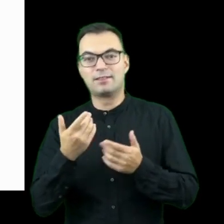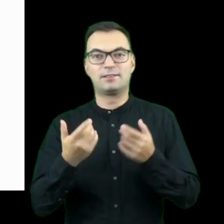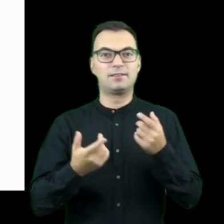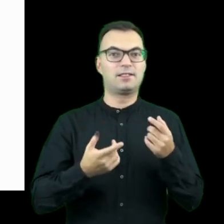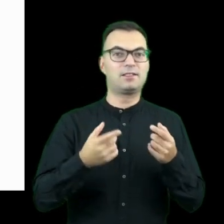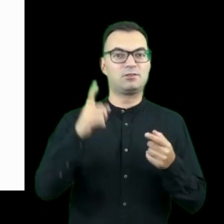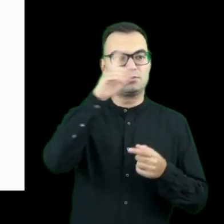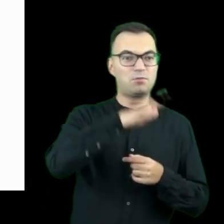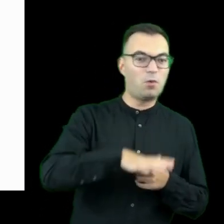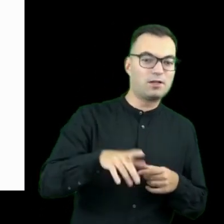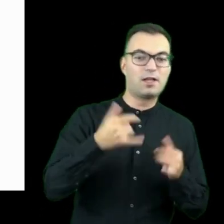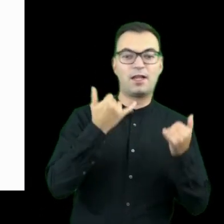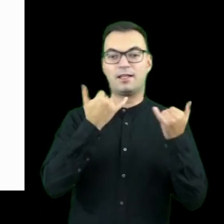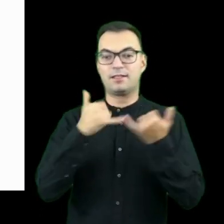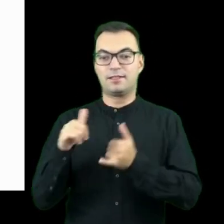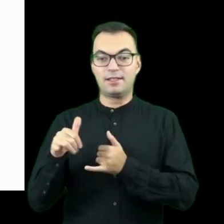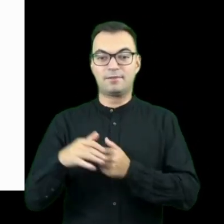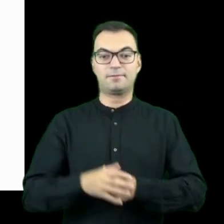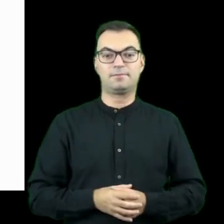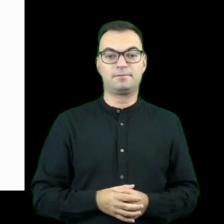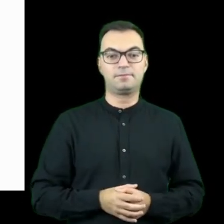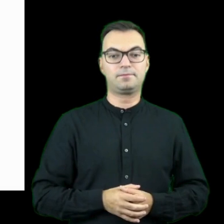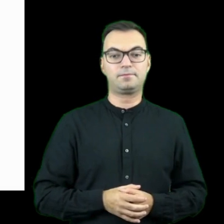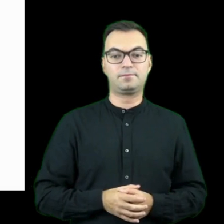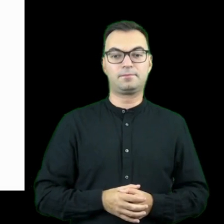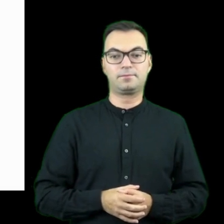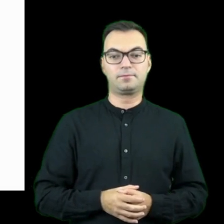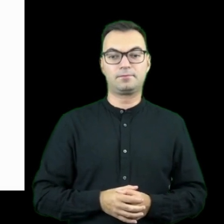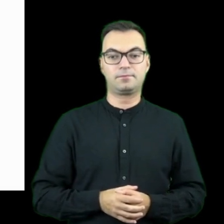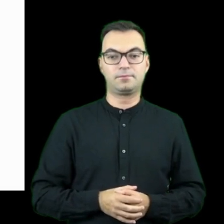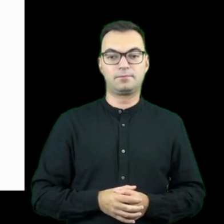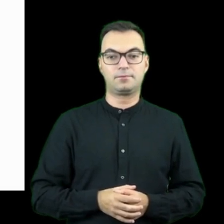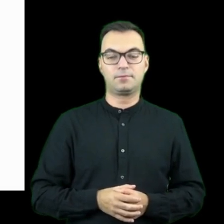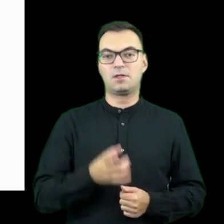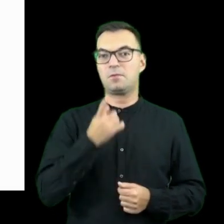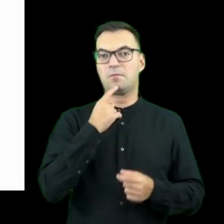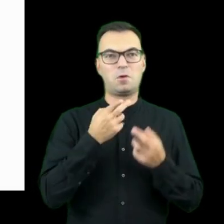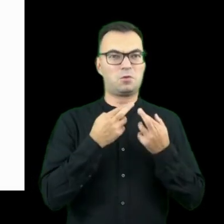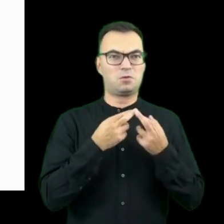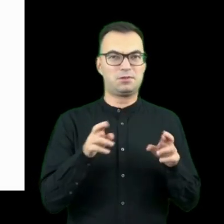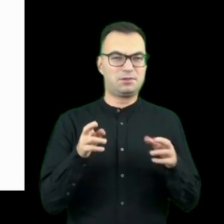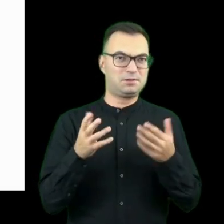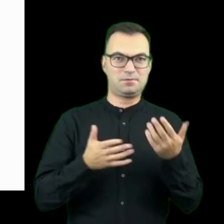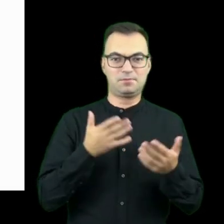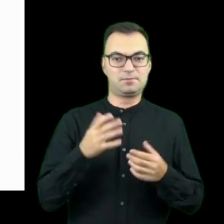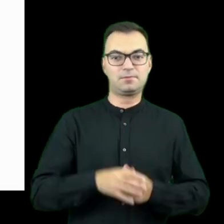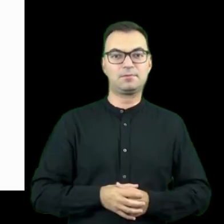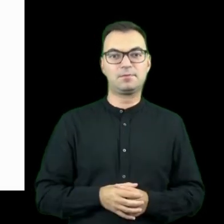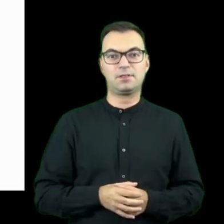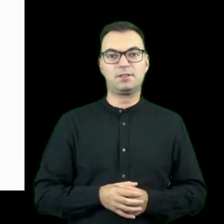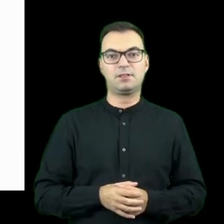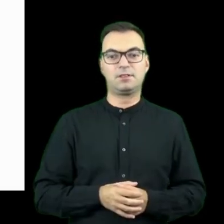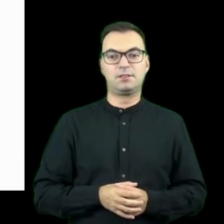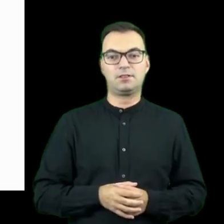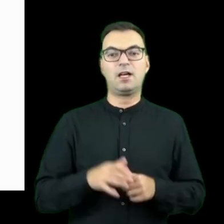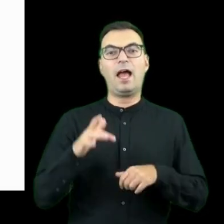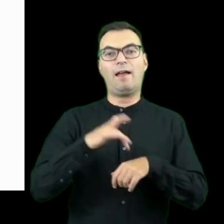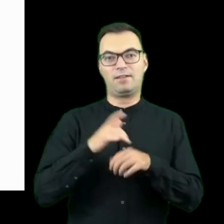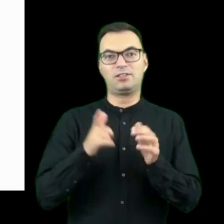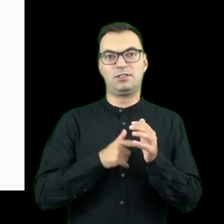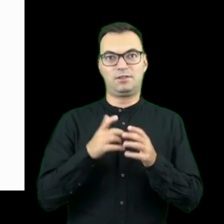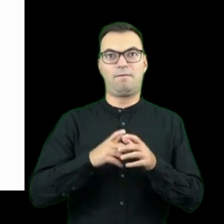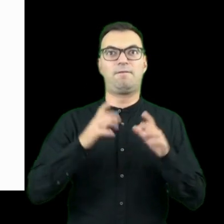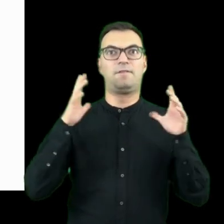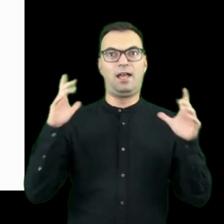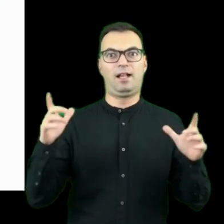a inną jest moim zdaniem dosyć niewielka w samym podejściu. Oczywiście często jest wielka w samym efekcie